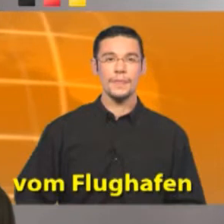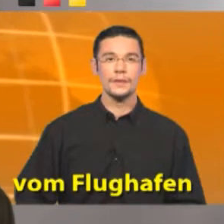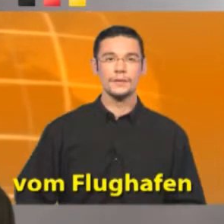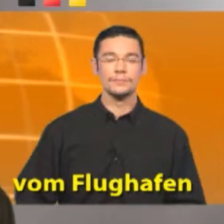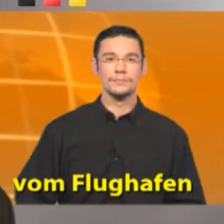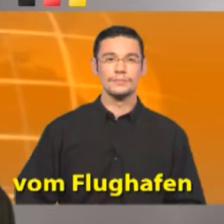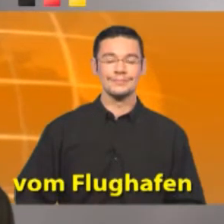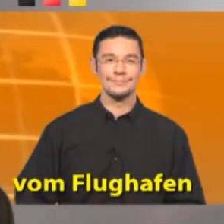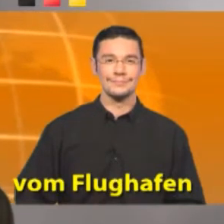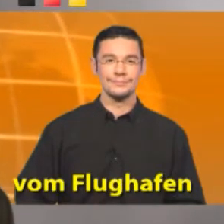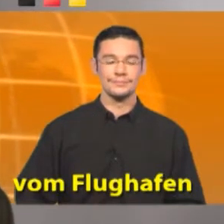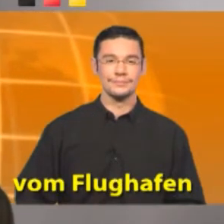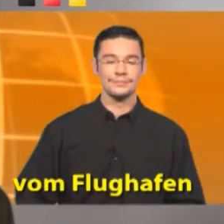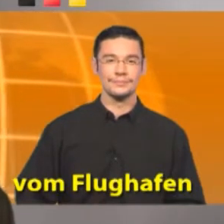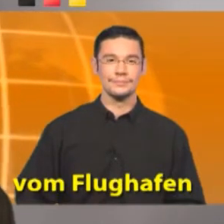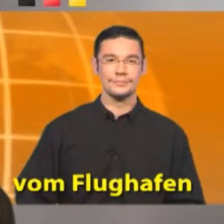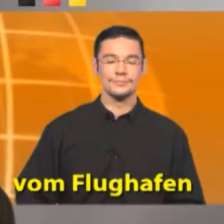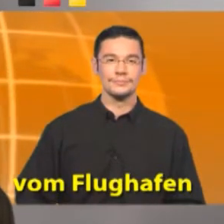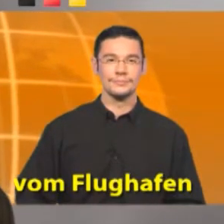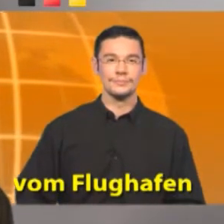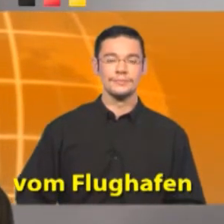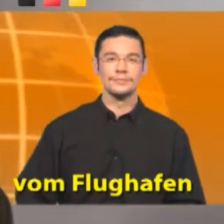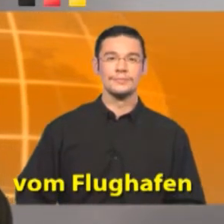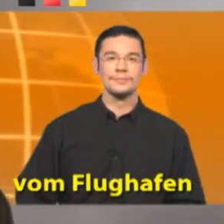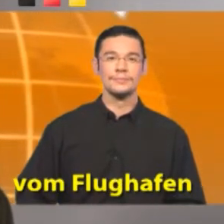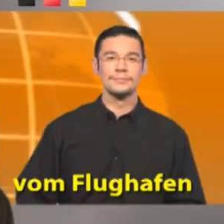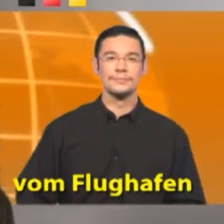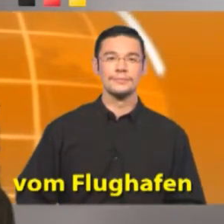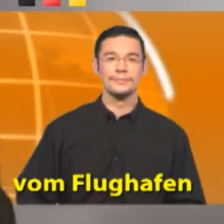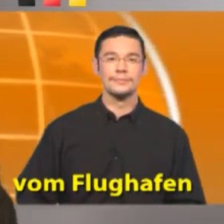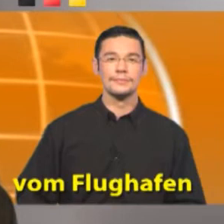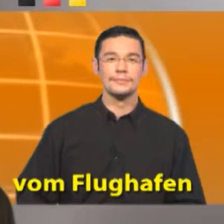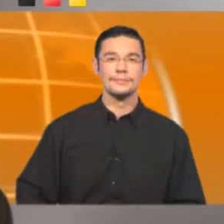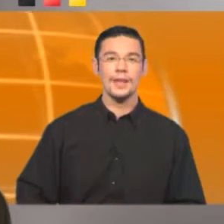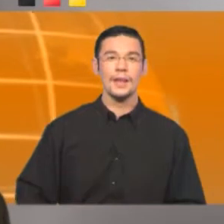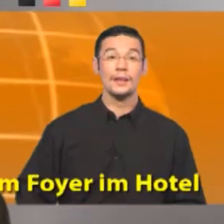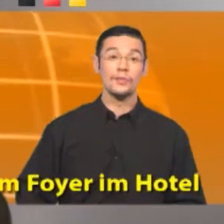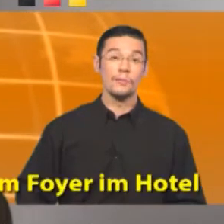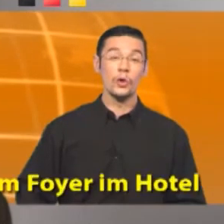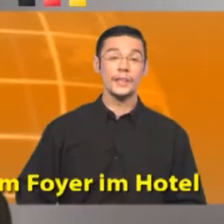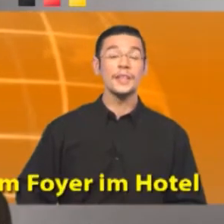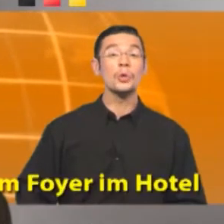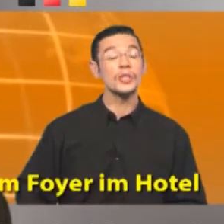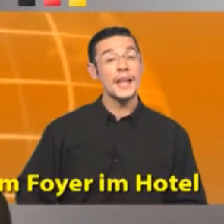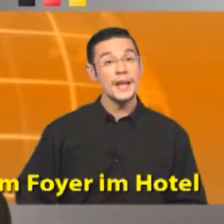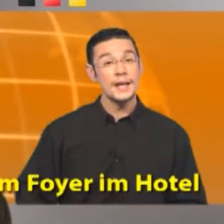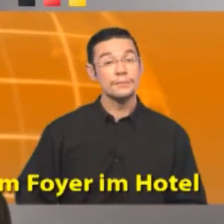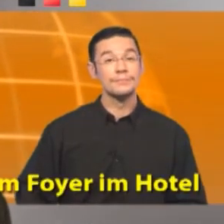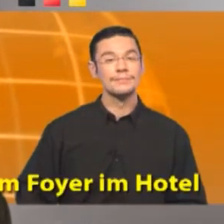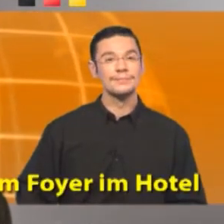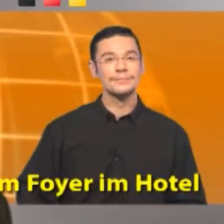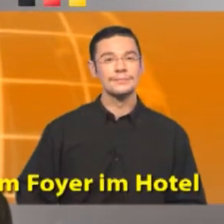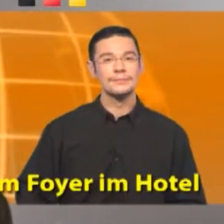Del Aeropuerto Del Aeropuerto Vom Foyer im Hotel